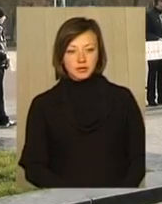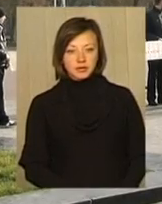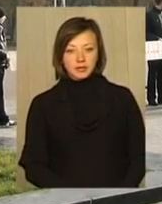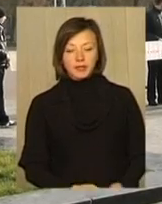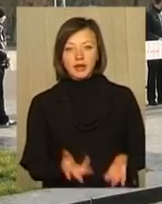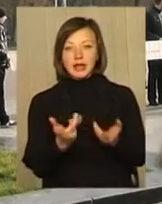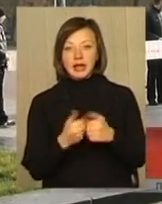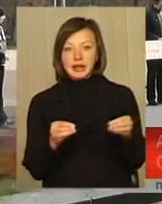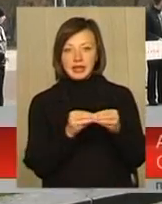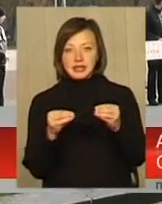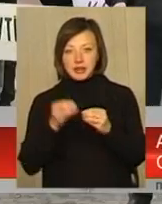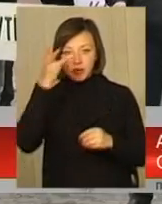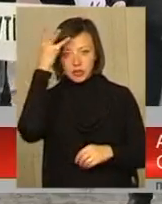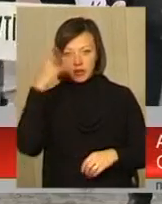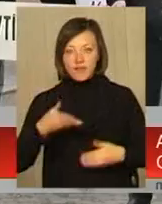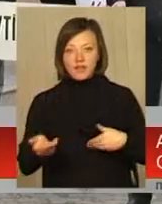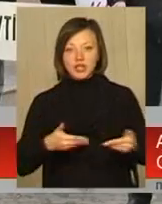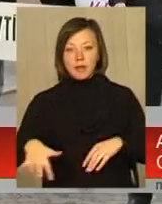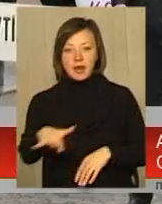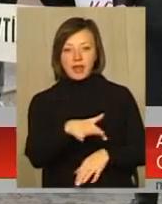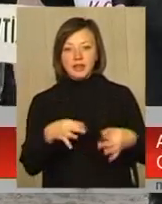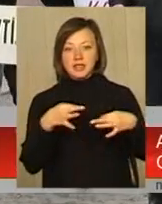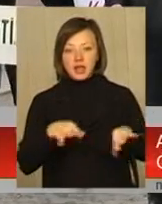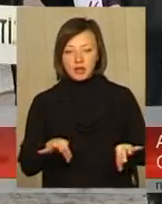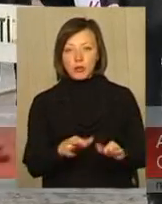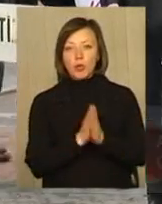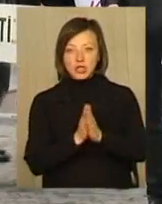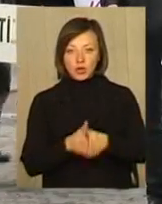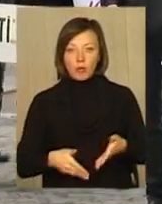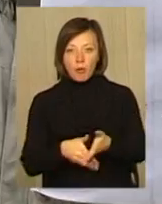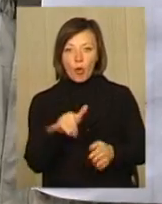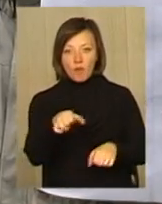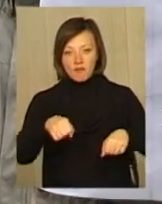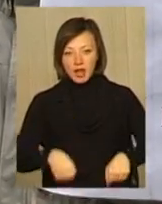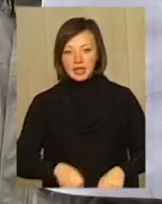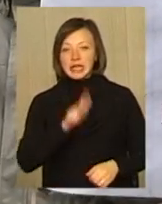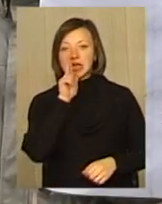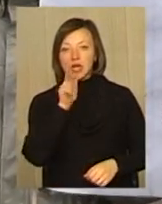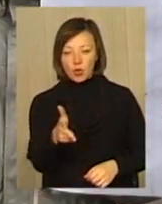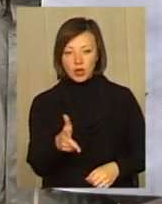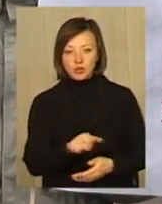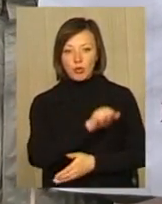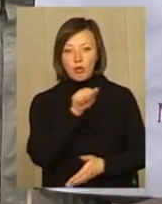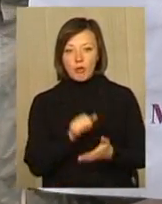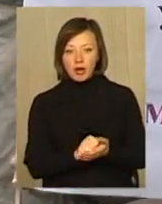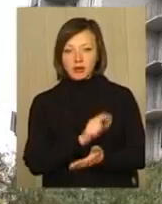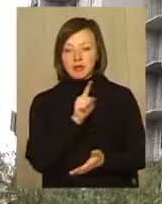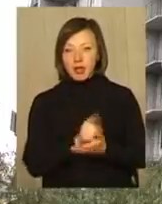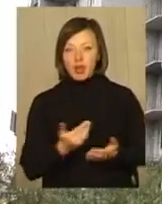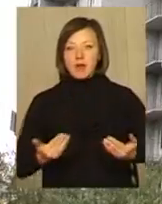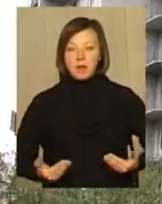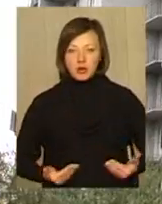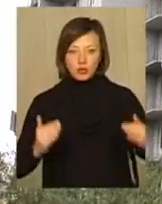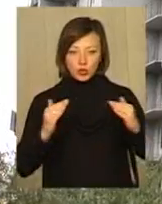Кілька десятків хмельничан вийшли на Майдан Незалежності обласного центру, аби просити допомоги у влади. Кажуть, уже три роки, як за документами мали би мешкати у